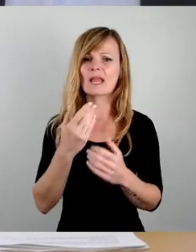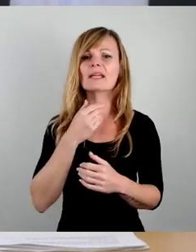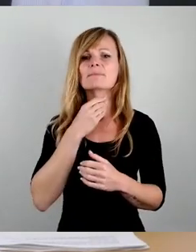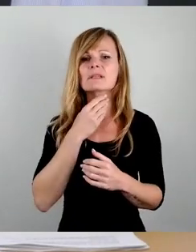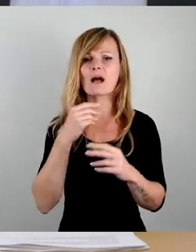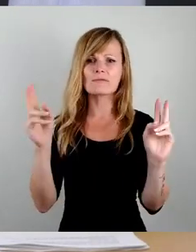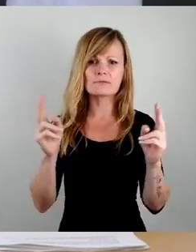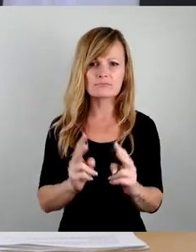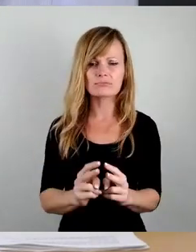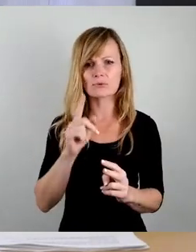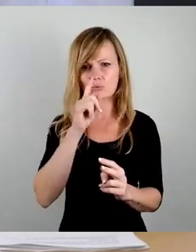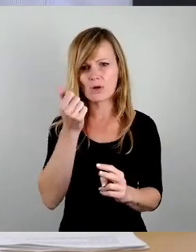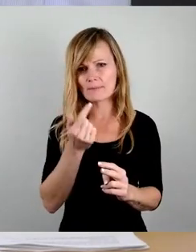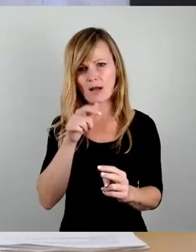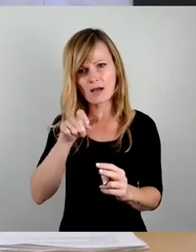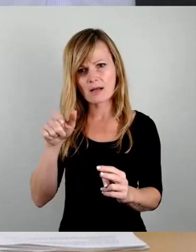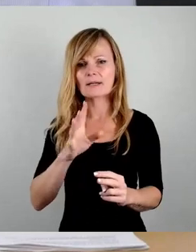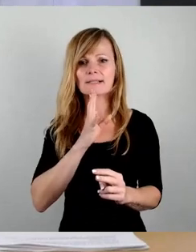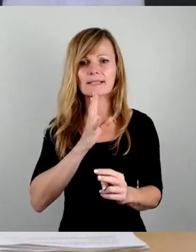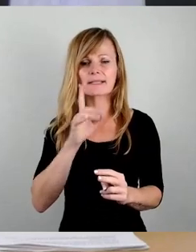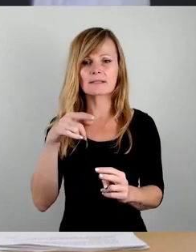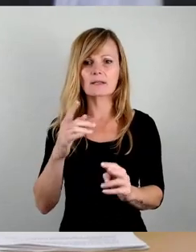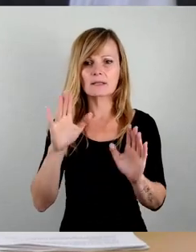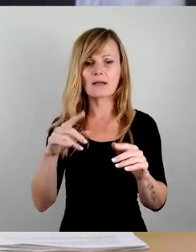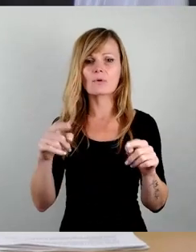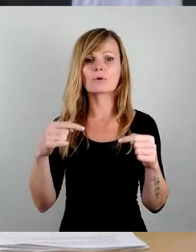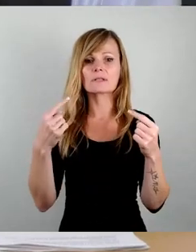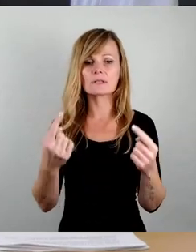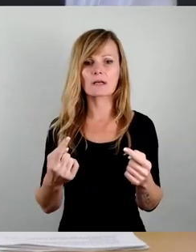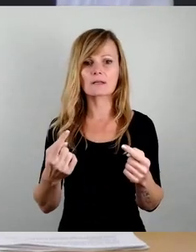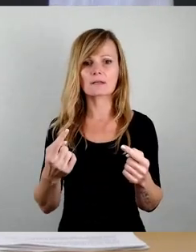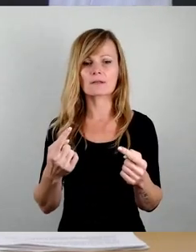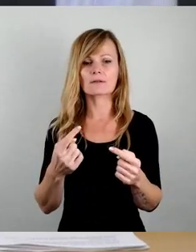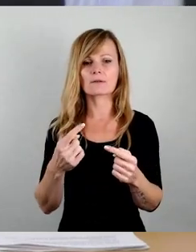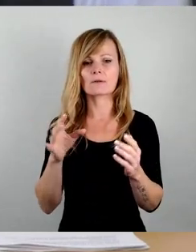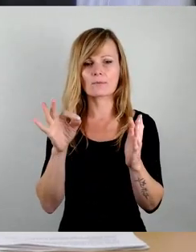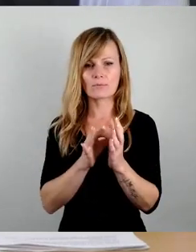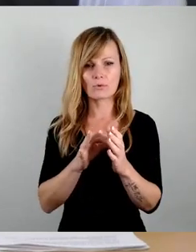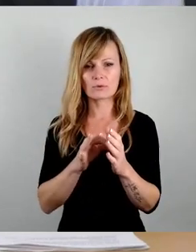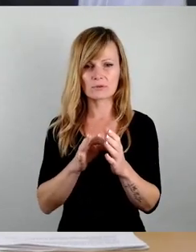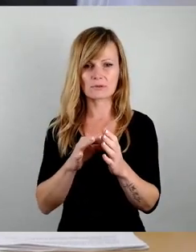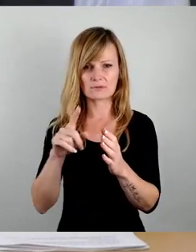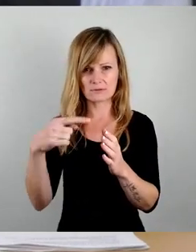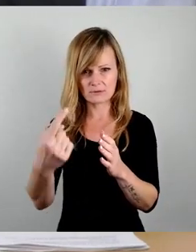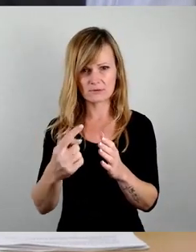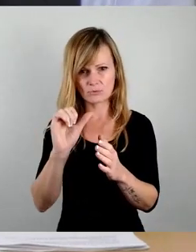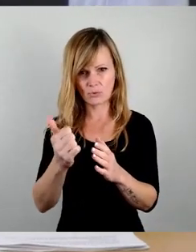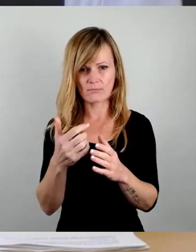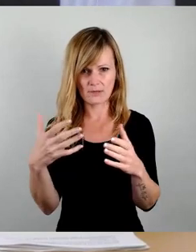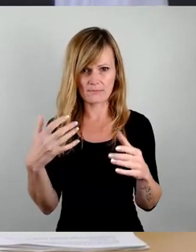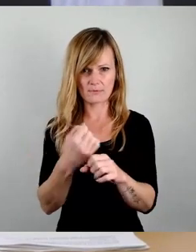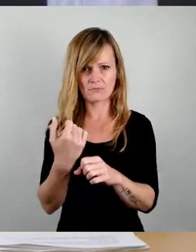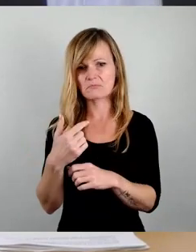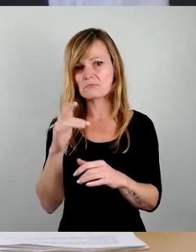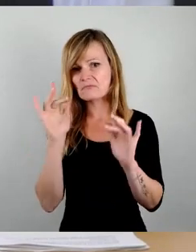dass wir diesen jetzt behandeln dürfen, bevor wir dann in den größeren Punkt nochmal eintreten. Ich sehe da keinen Widerspruch, dann